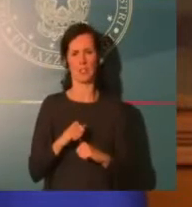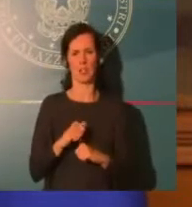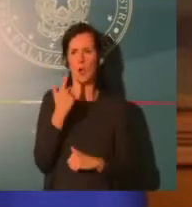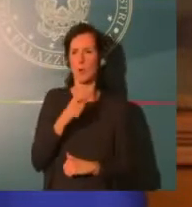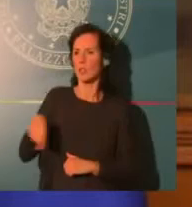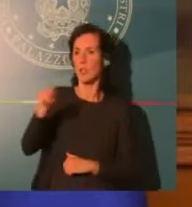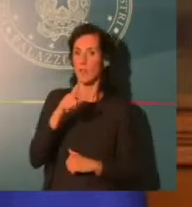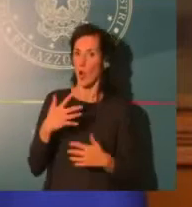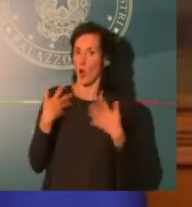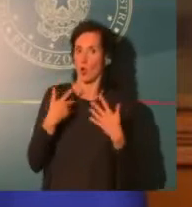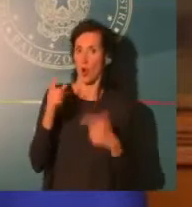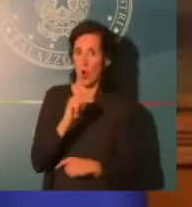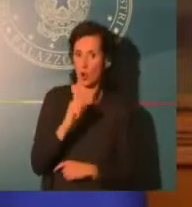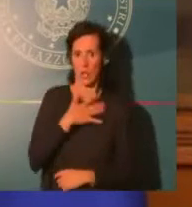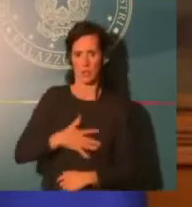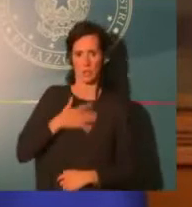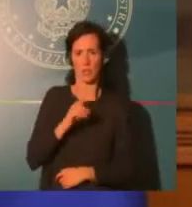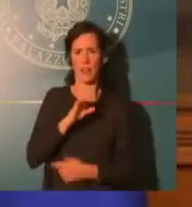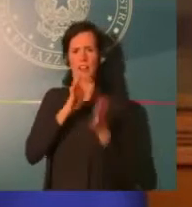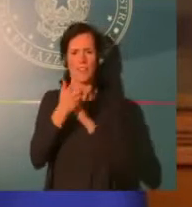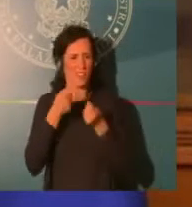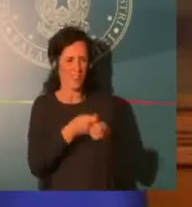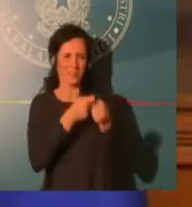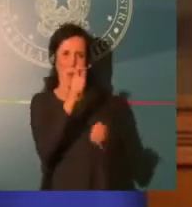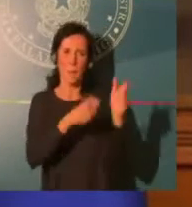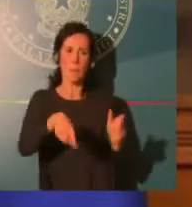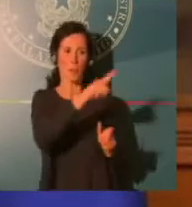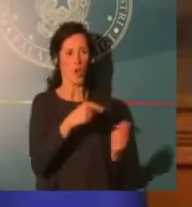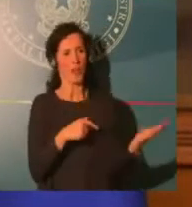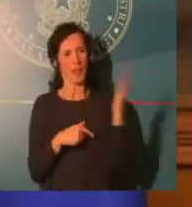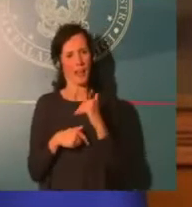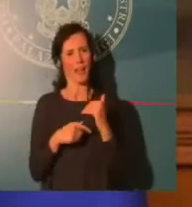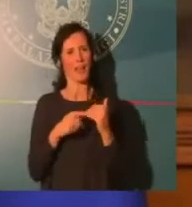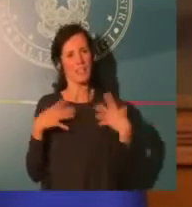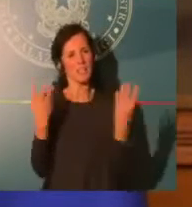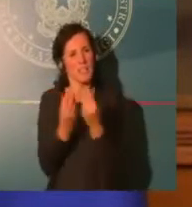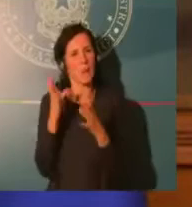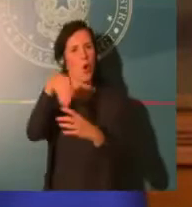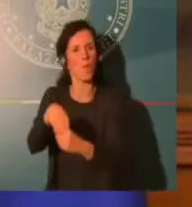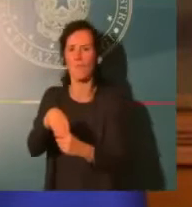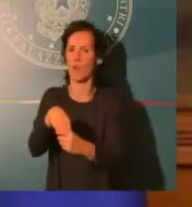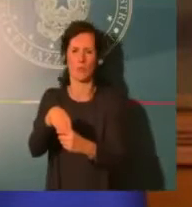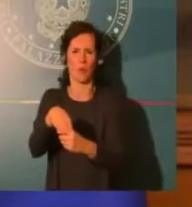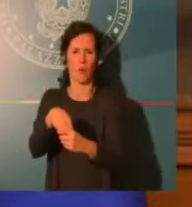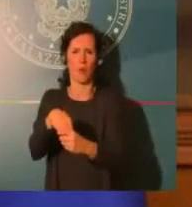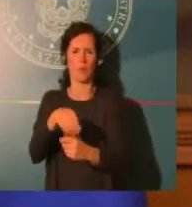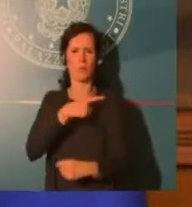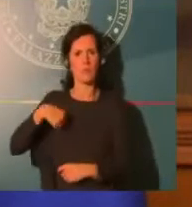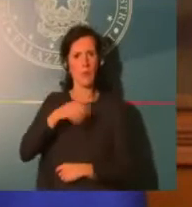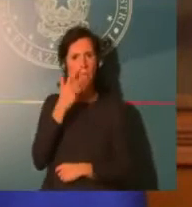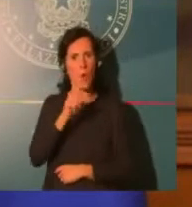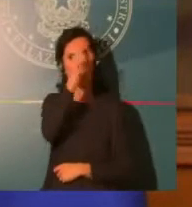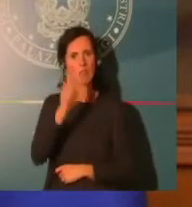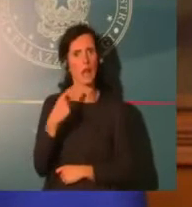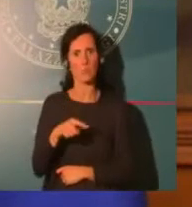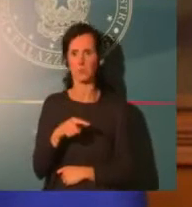questa l'Italia che vogliamo. Dove vogliamo andare in questa direzione? Abbiamo già una pandemia che ci crea tanti problemi. Cerchiamo